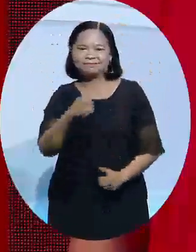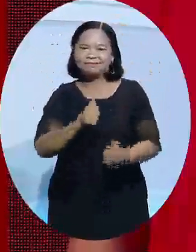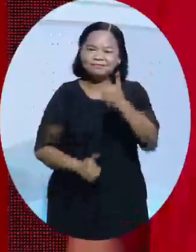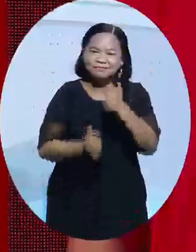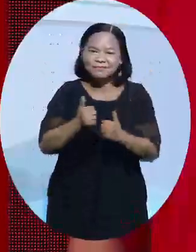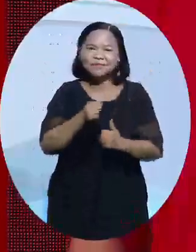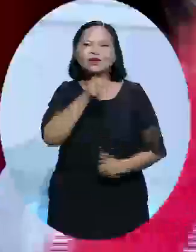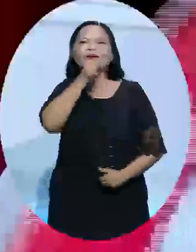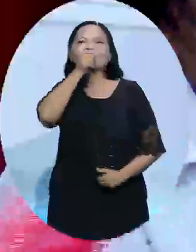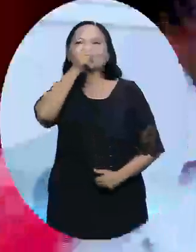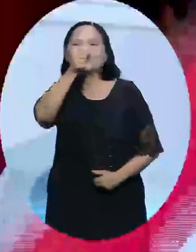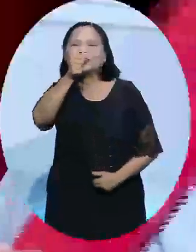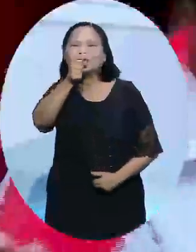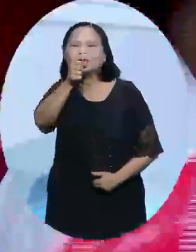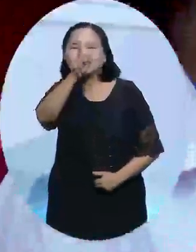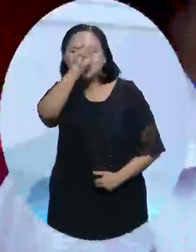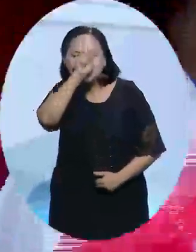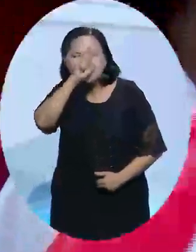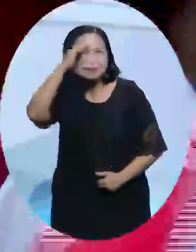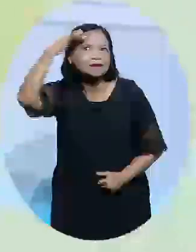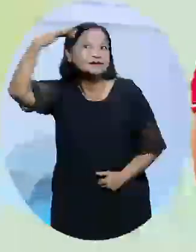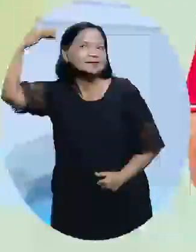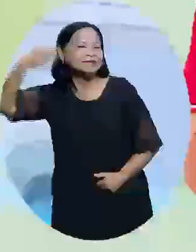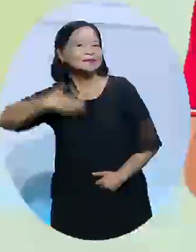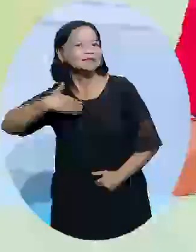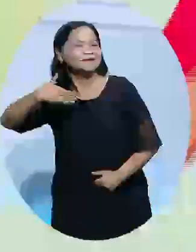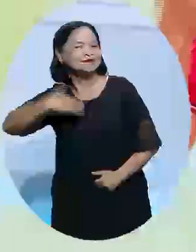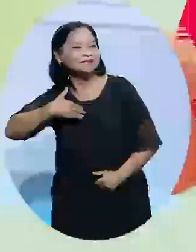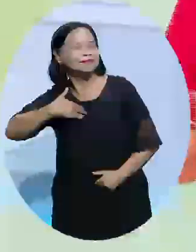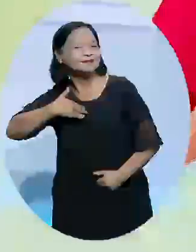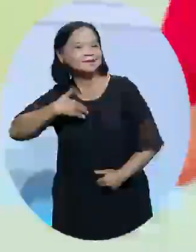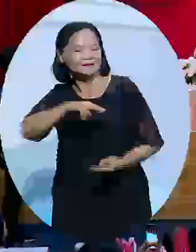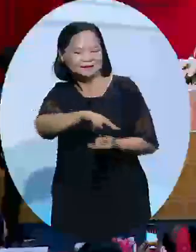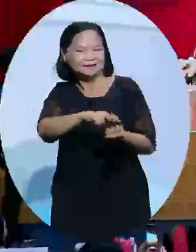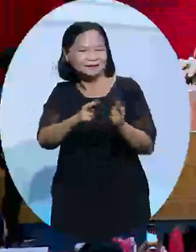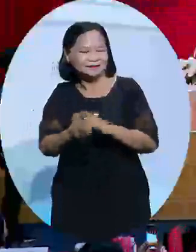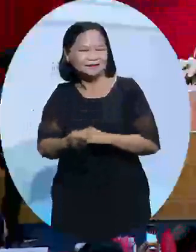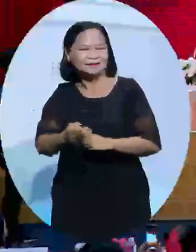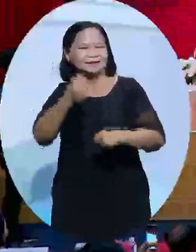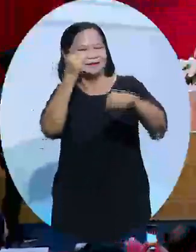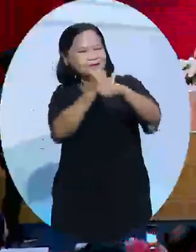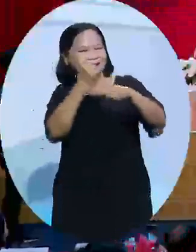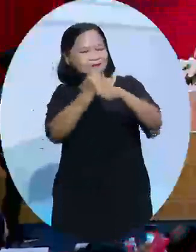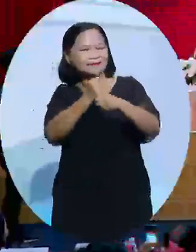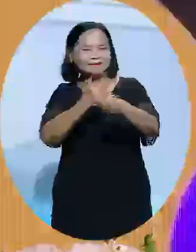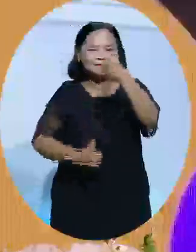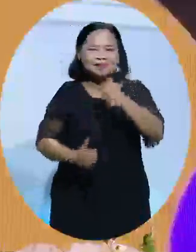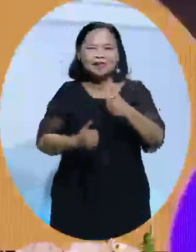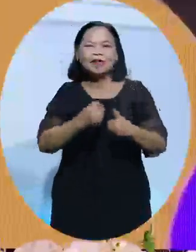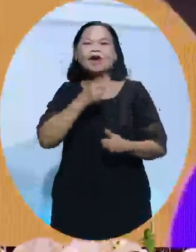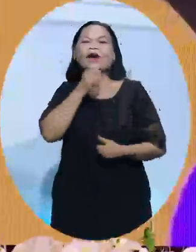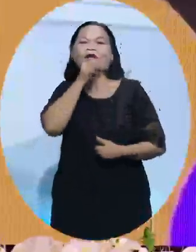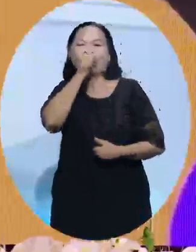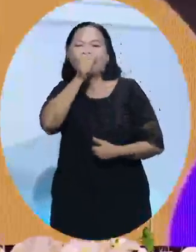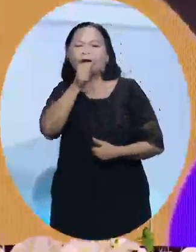thi, thuyết trình trước hội đồng ban giám khảo về ước mơ của bản thân và hành trình chinh phục con đường mục tiêu nghề nghiệp, phần thi tranh luận đối kháng